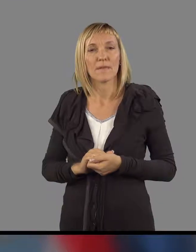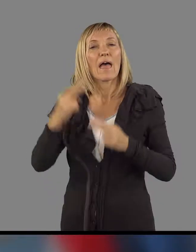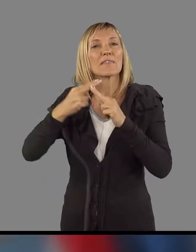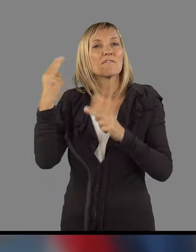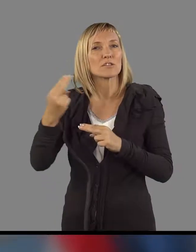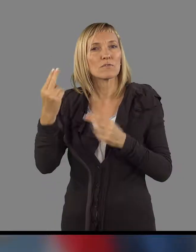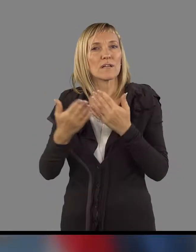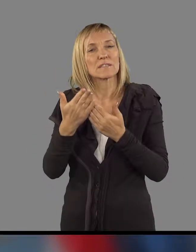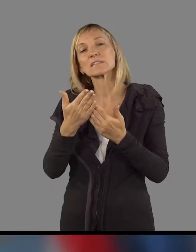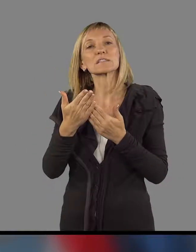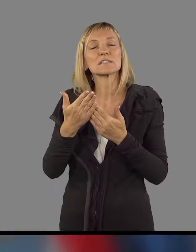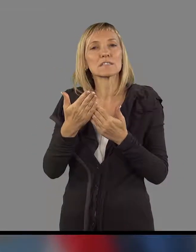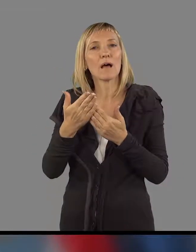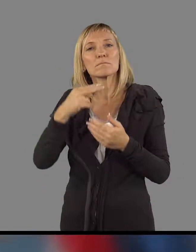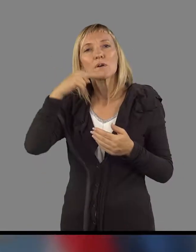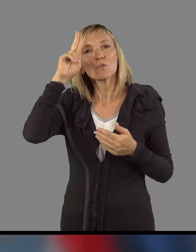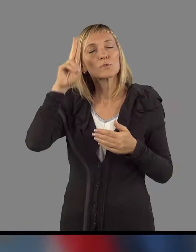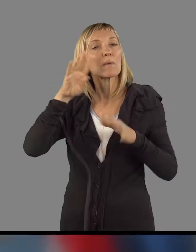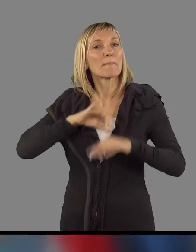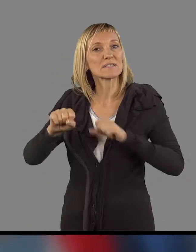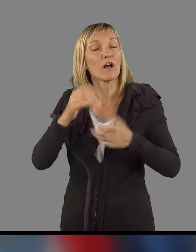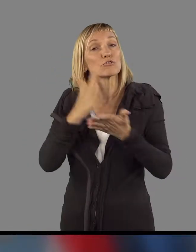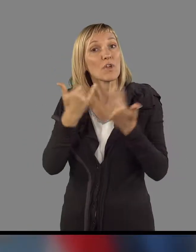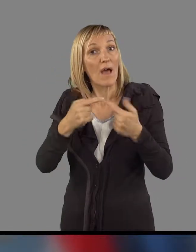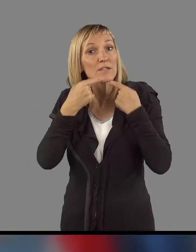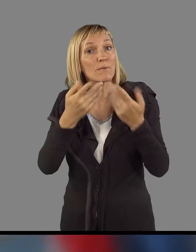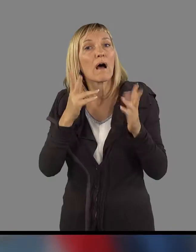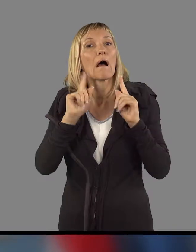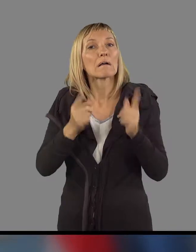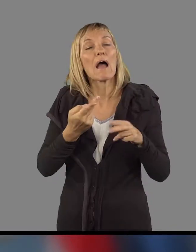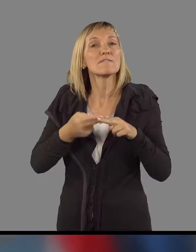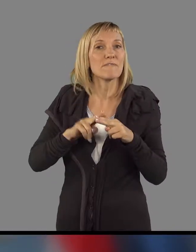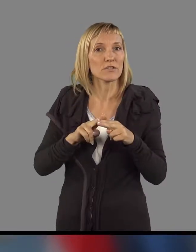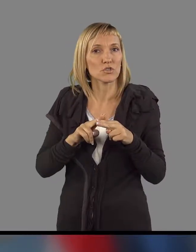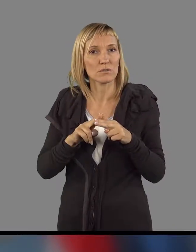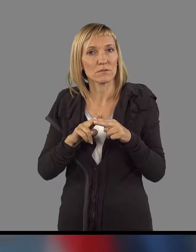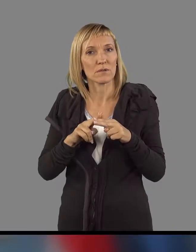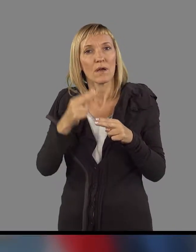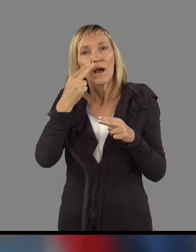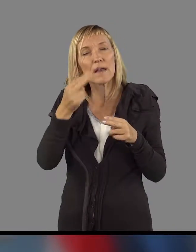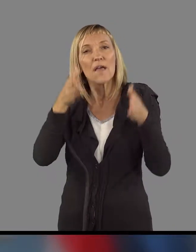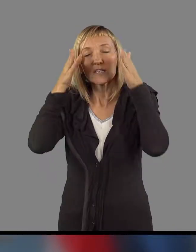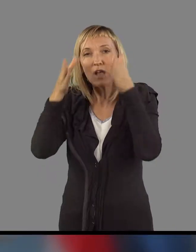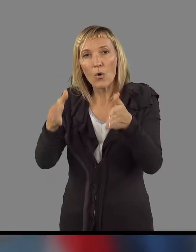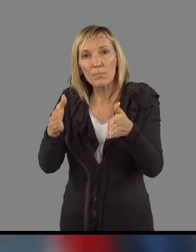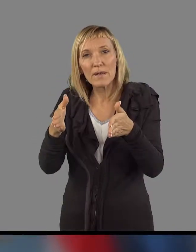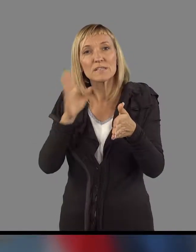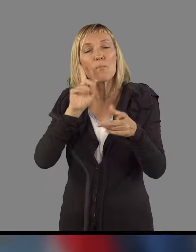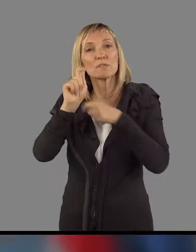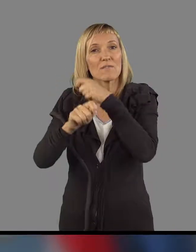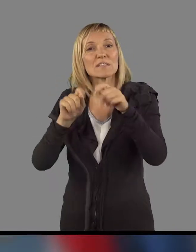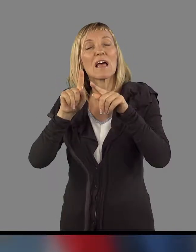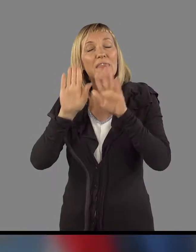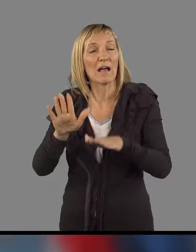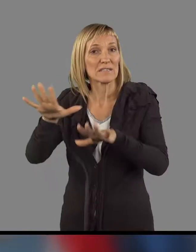Slovenija. Za gospode premije, torej lahko že danes poveste kaj več o tem, ali boste vezali za uplico na sprejel